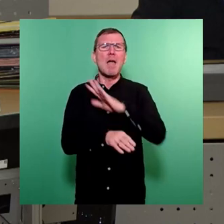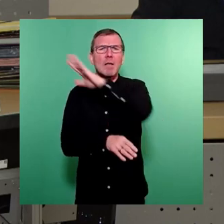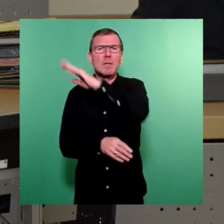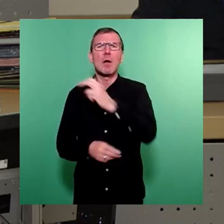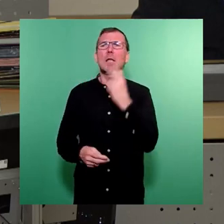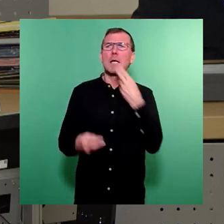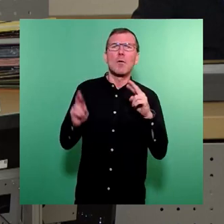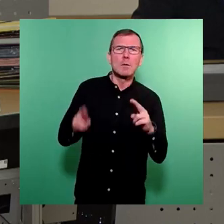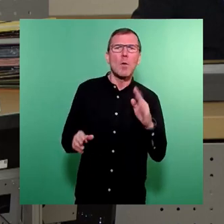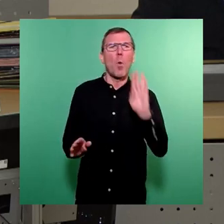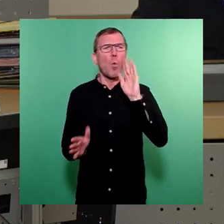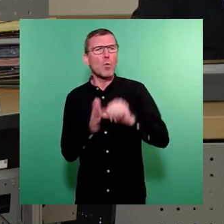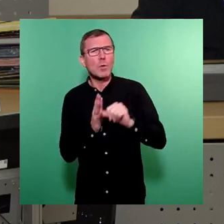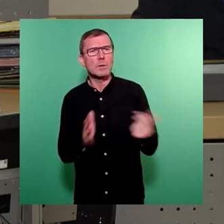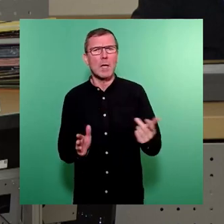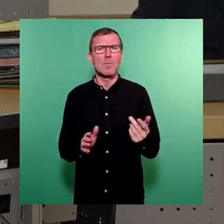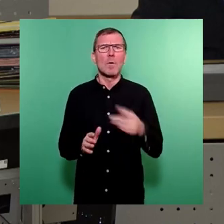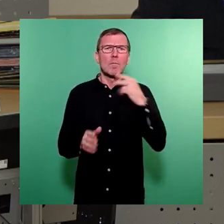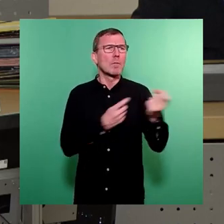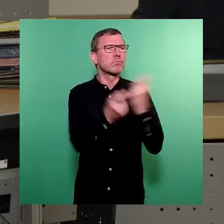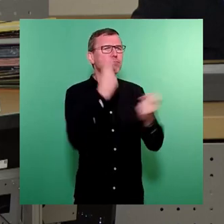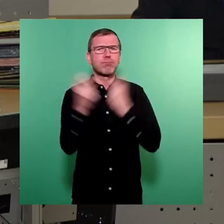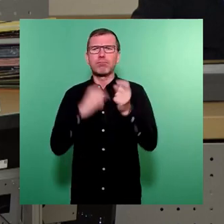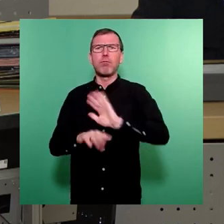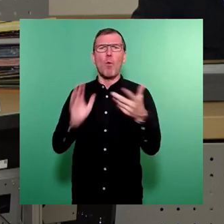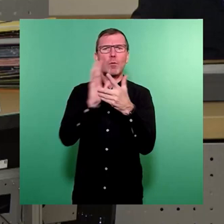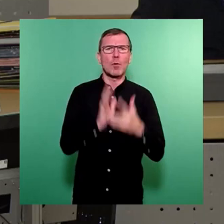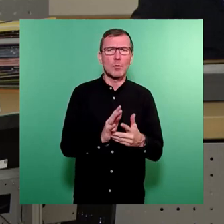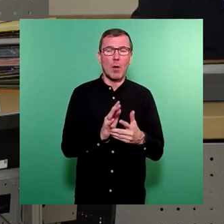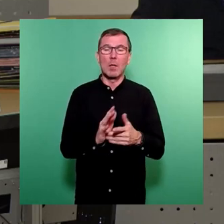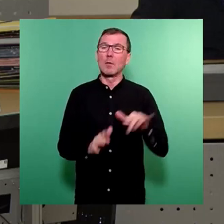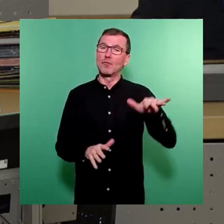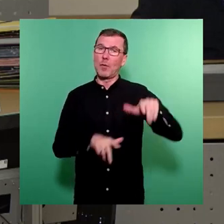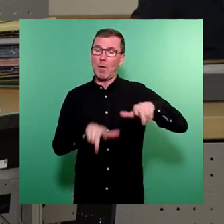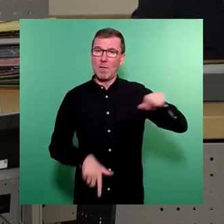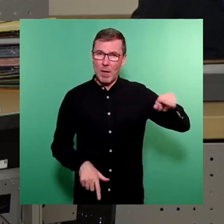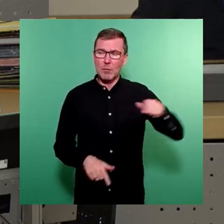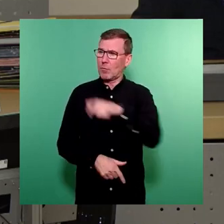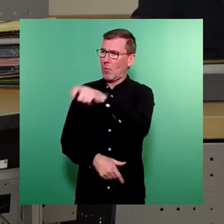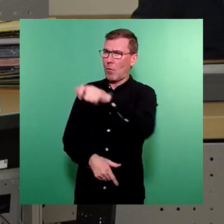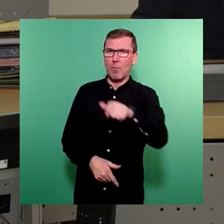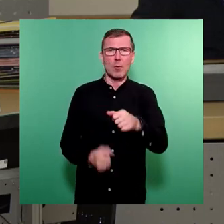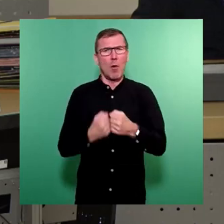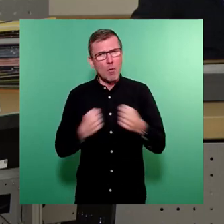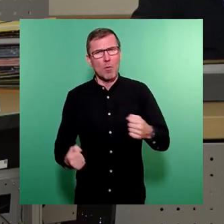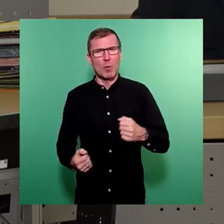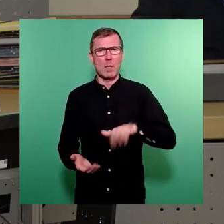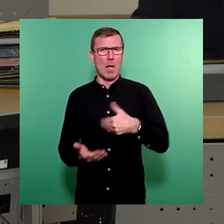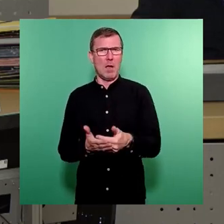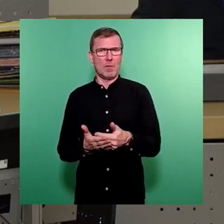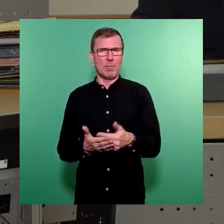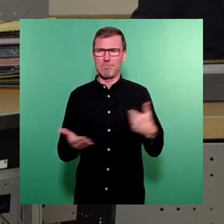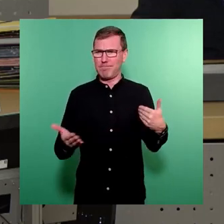Wohnraumknappheit und unkontrollierter Zuwanderung stellt sowohl die Verwaltung als auch die Bürger dieser Stadt vor Aufgaben eines bisher